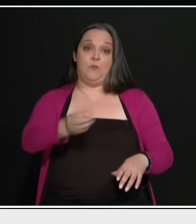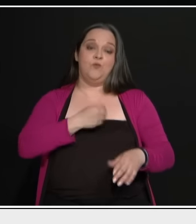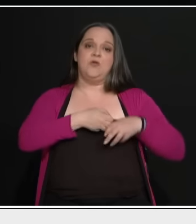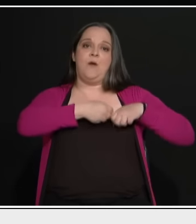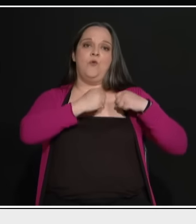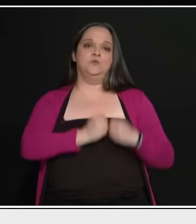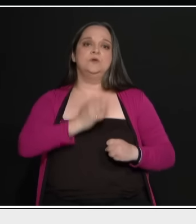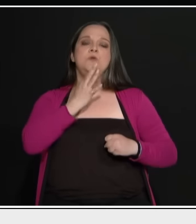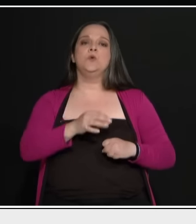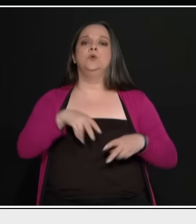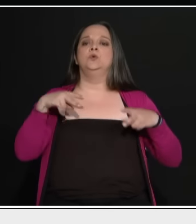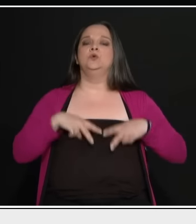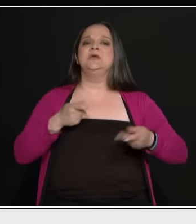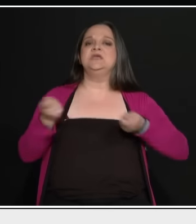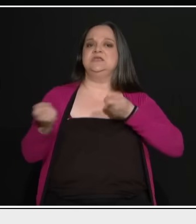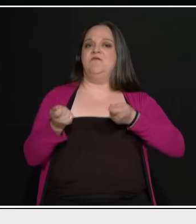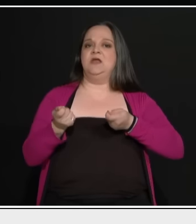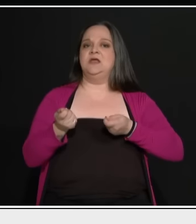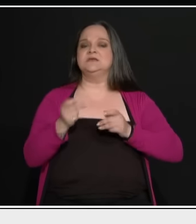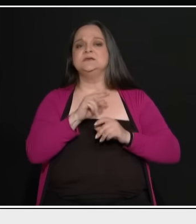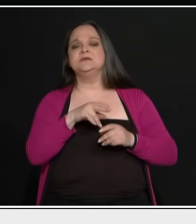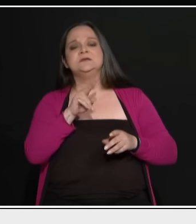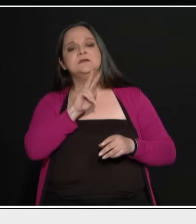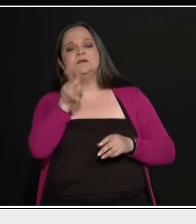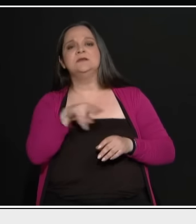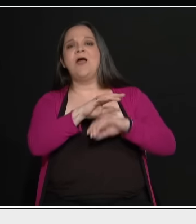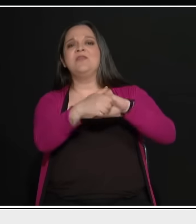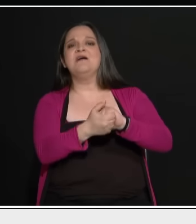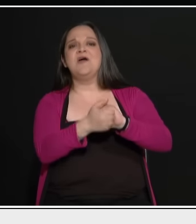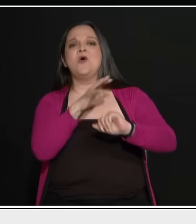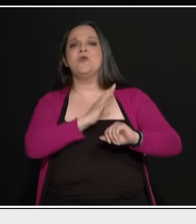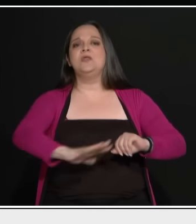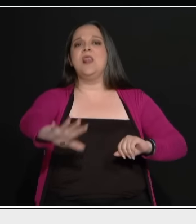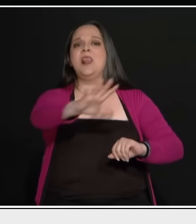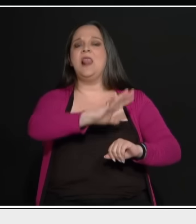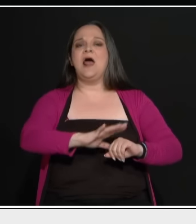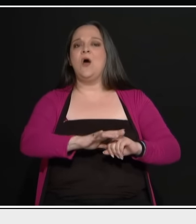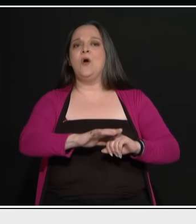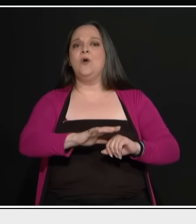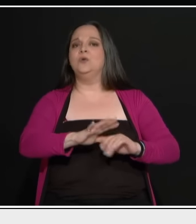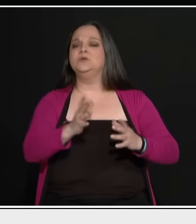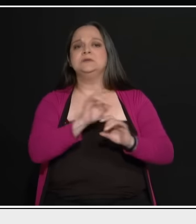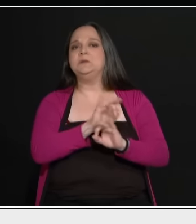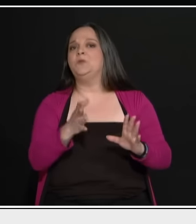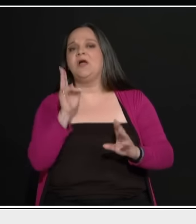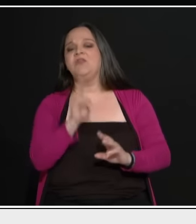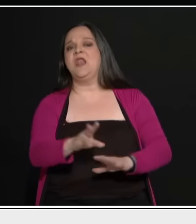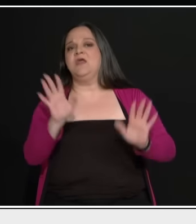κυβερνήσεις δεν κοιτάξαν τον κόσμο. Κοιτάξαν μόνο τους πέντε μητήληνι, ο Βαρτινογιάννη,